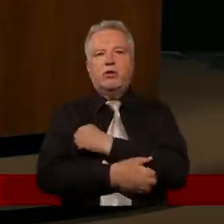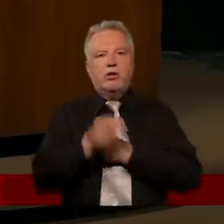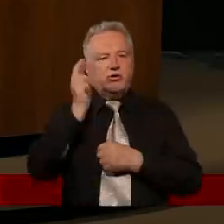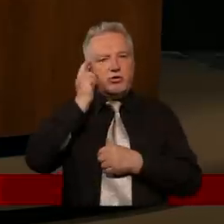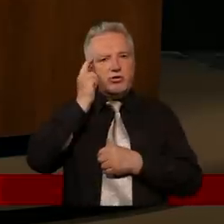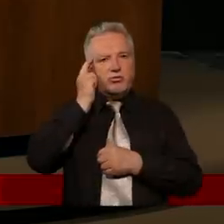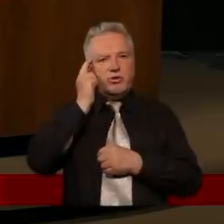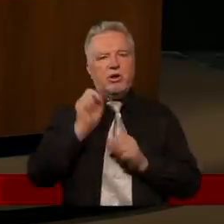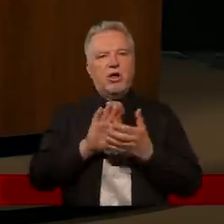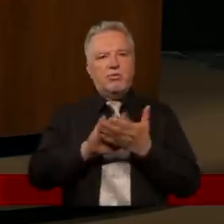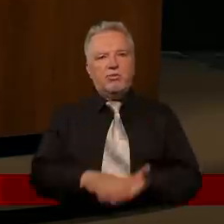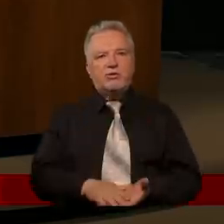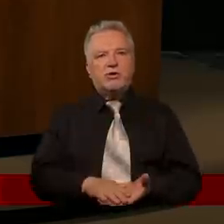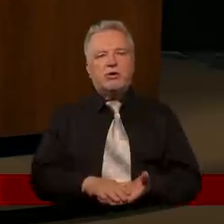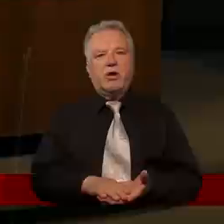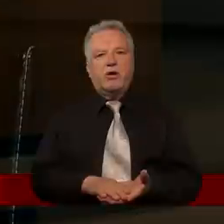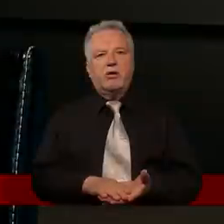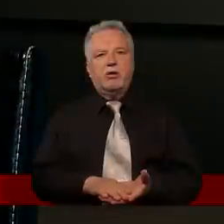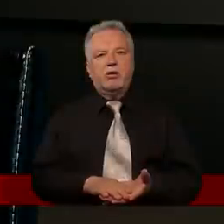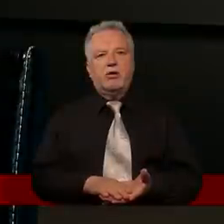zrozumienia, wybaczania.